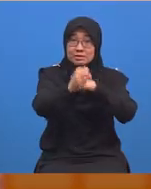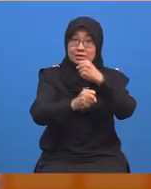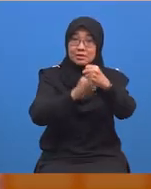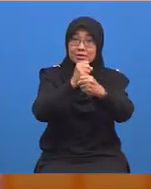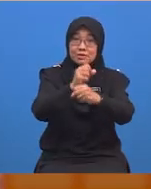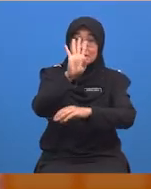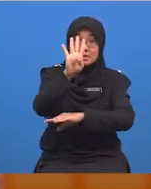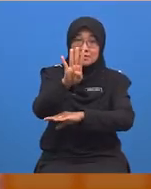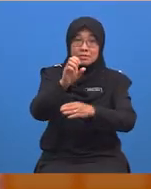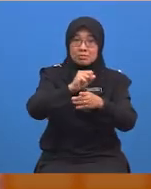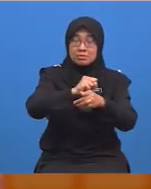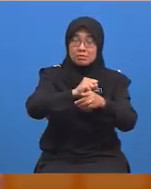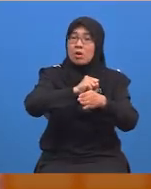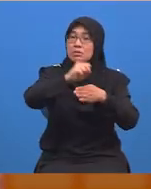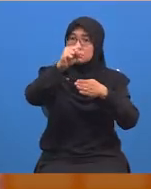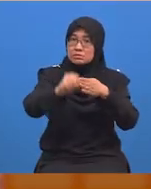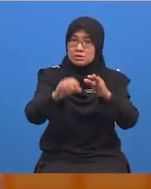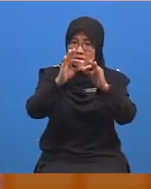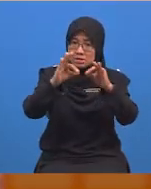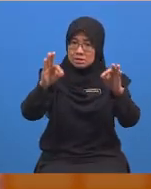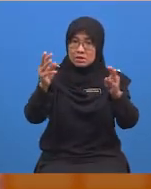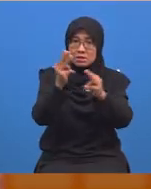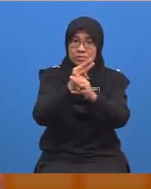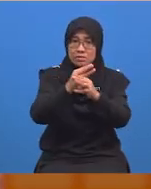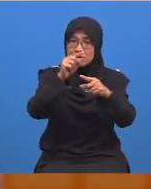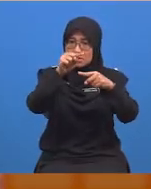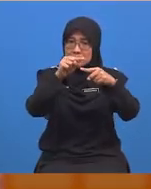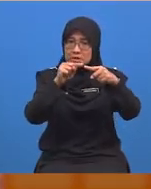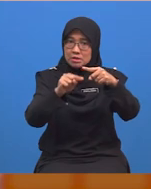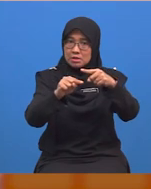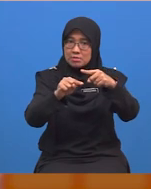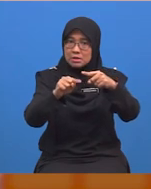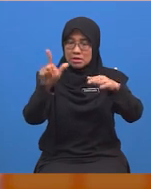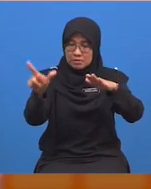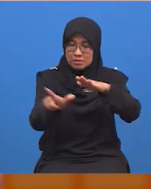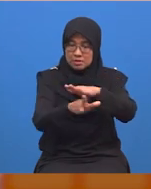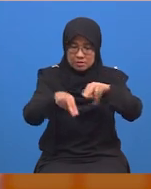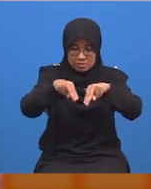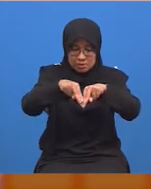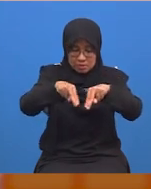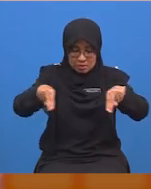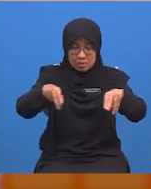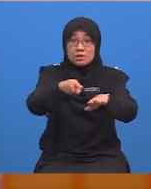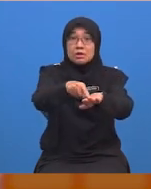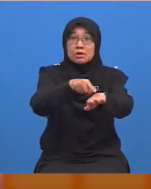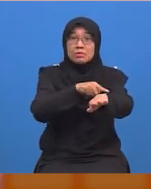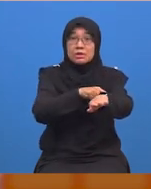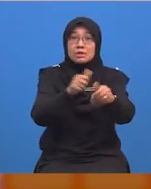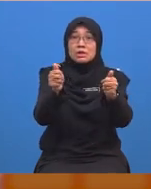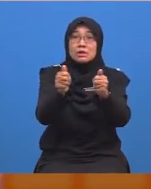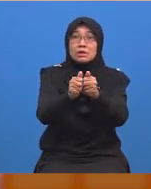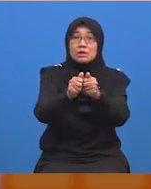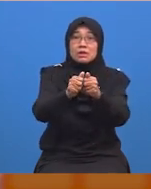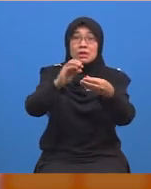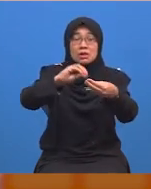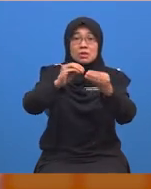menyelesaikan ayat matematik bahagi melibatkan ukuran panjang dengan nombor